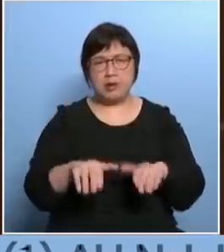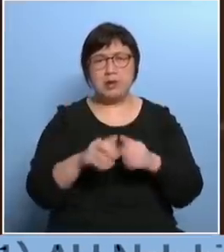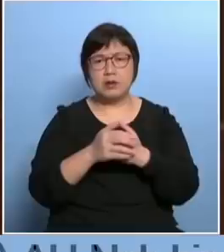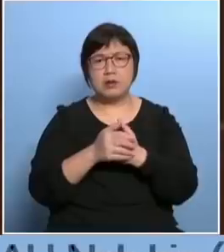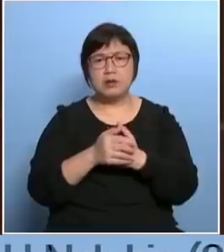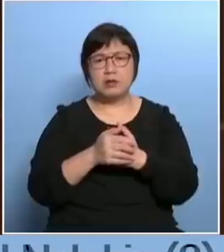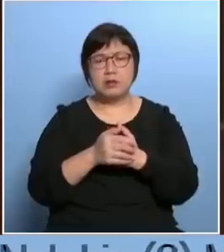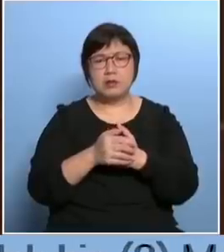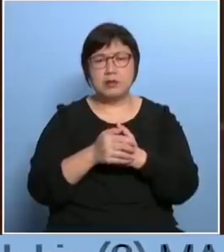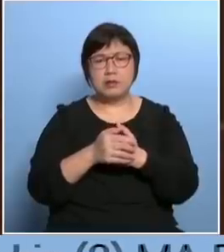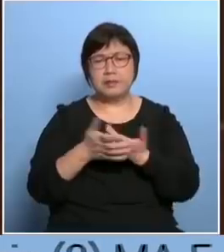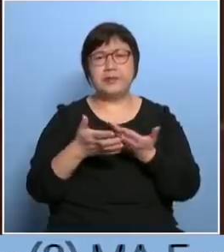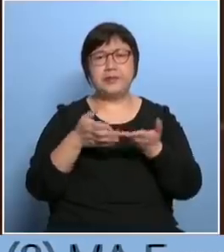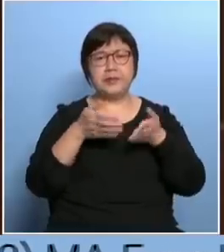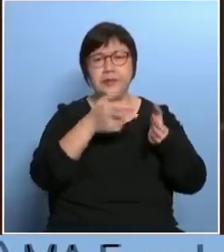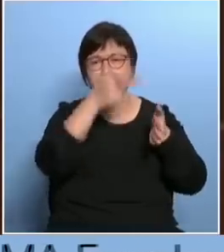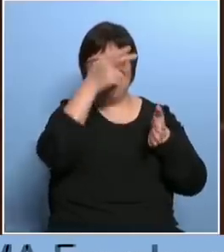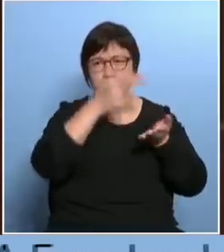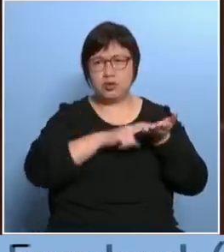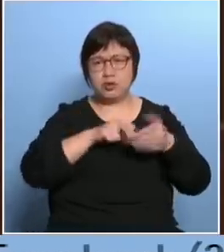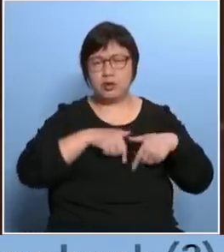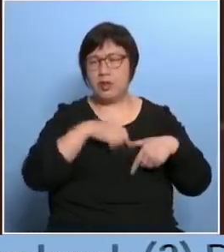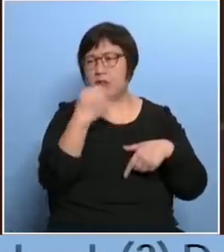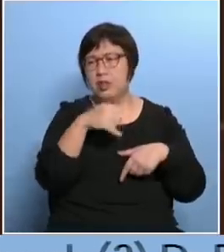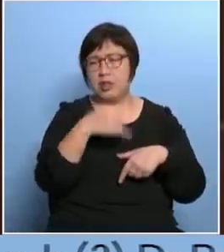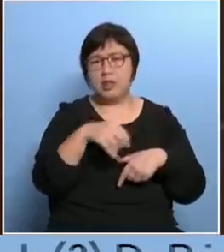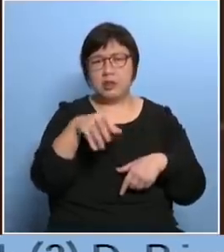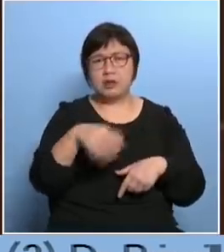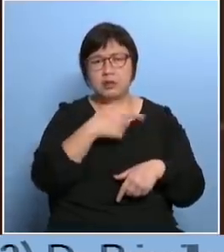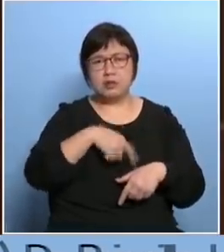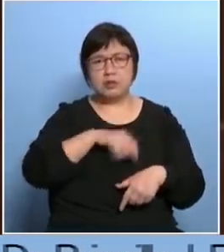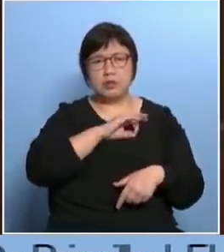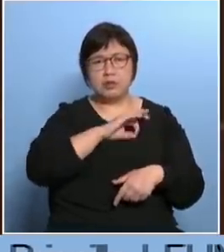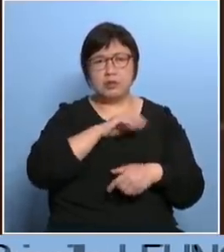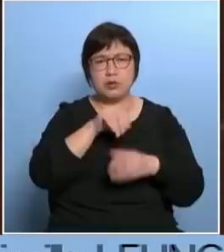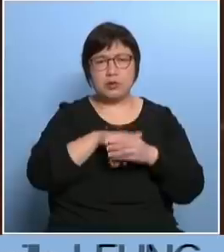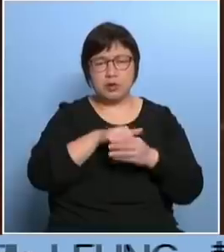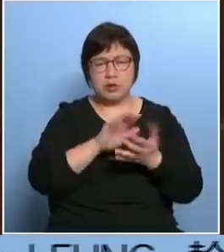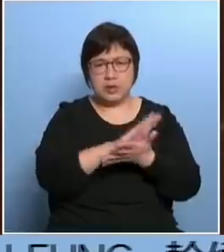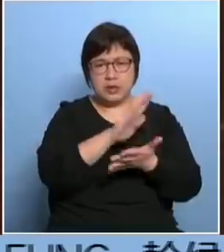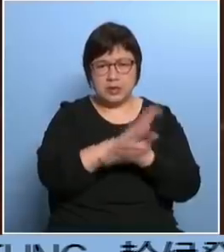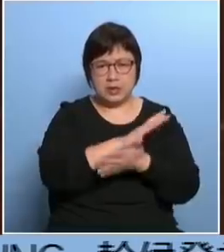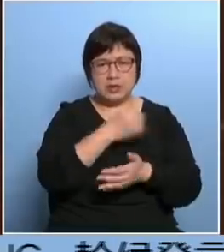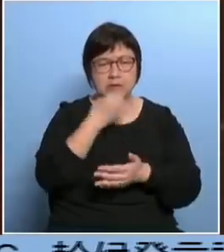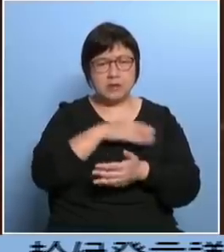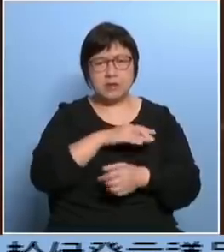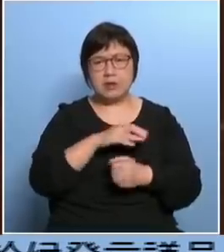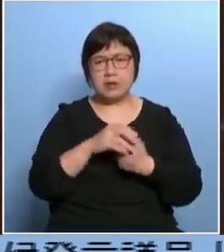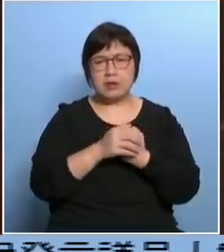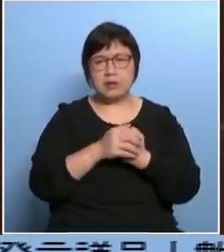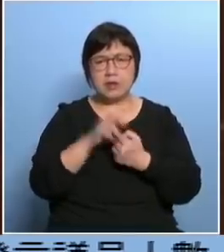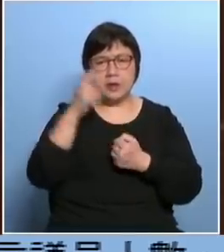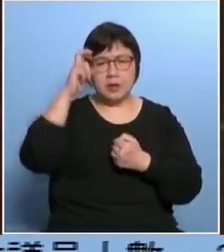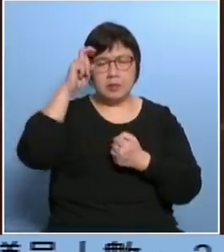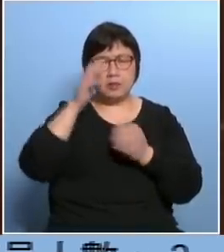怎会令到别人对你们有信心连个区选做了这么多年已经都不会是正式去想